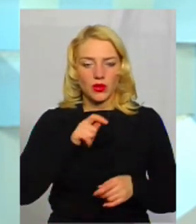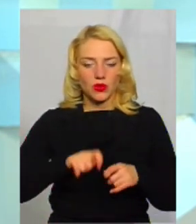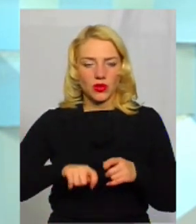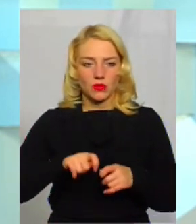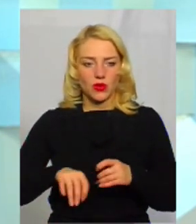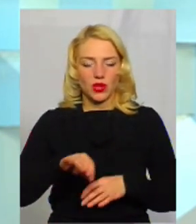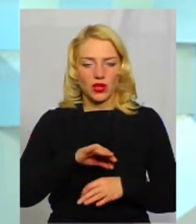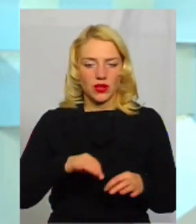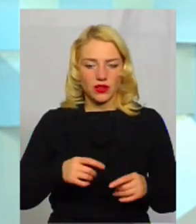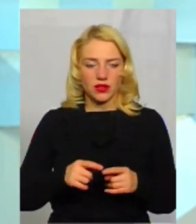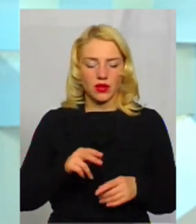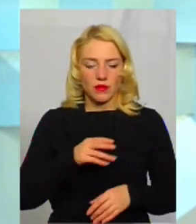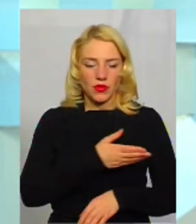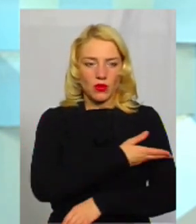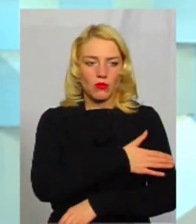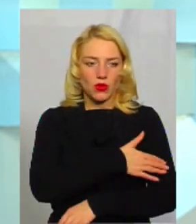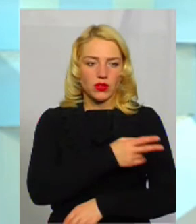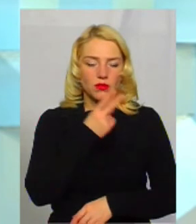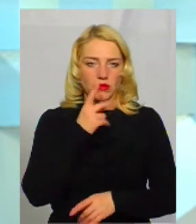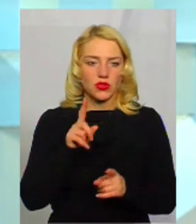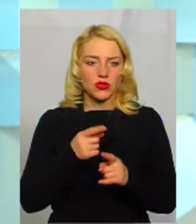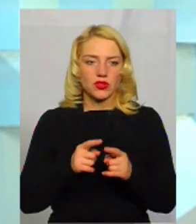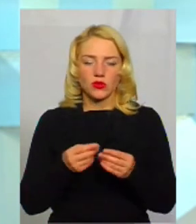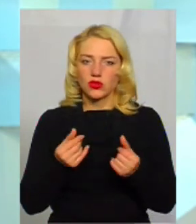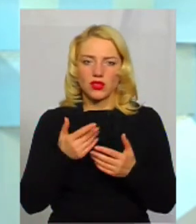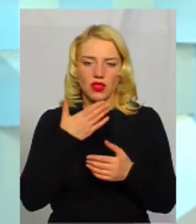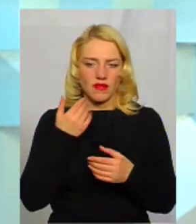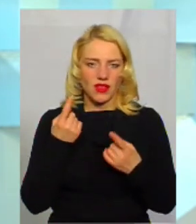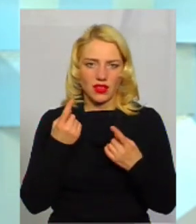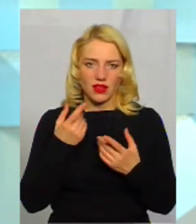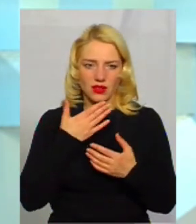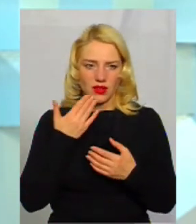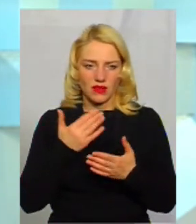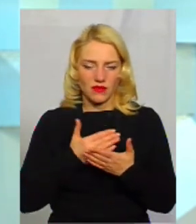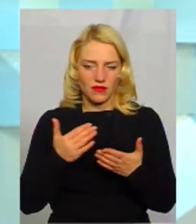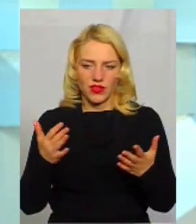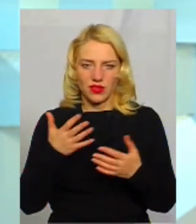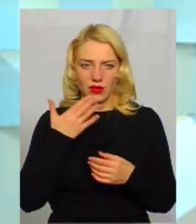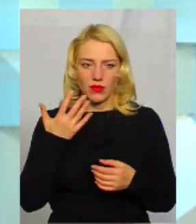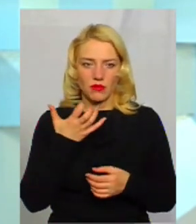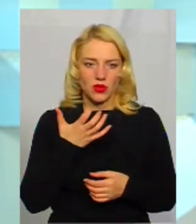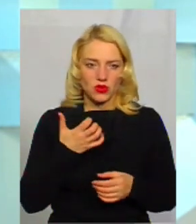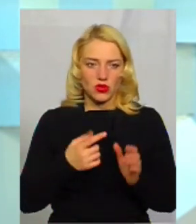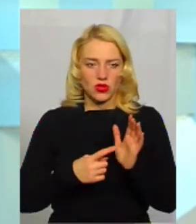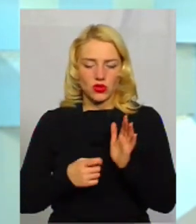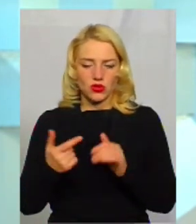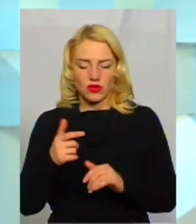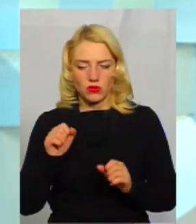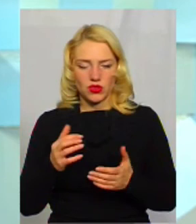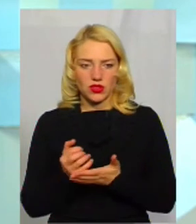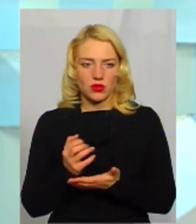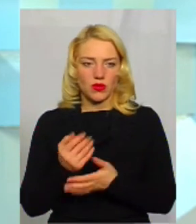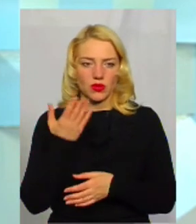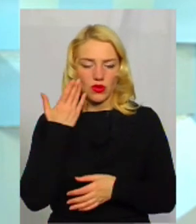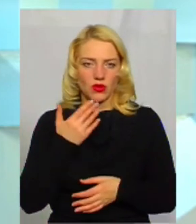проєкті в Полтаві, і побачили, що ці кошти не такі ж великі, там 500-700 гривень можна заробити на місяць, коли